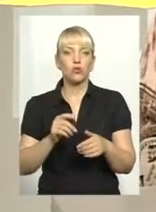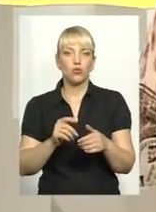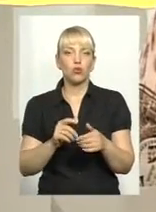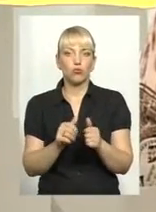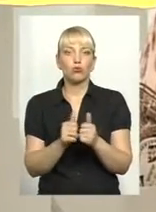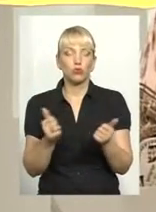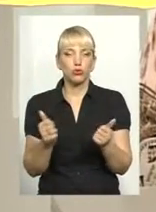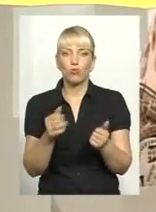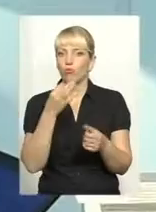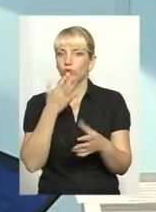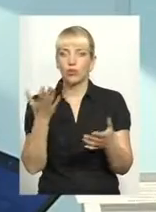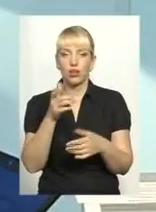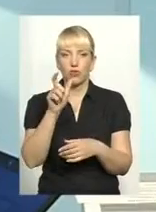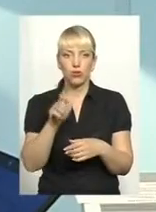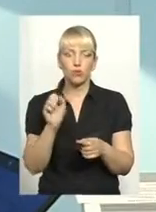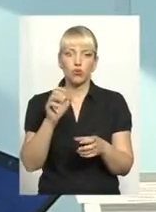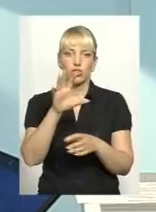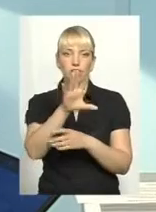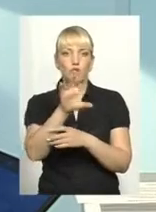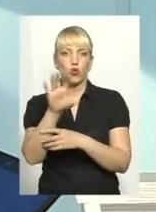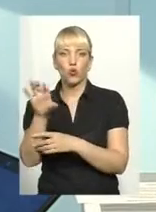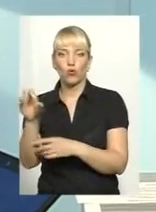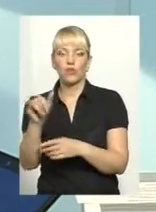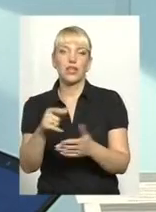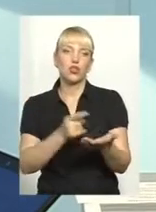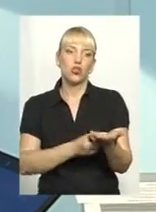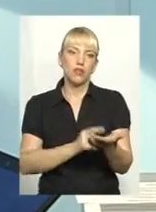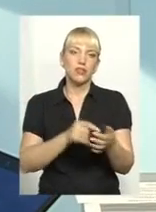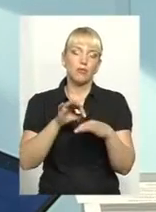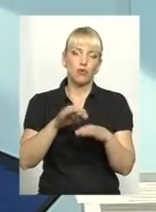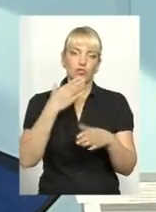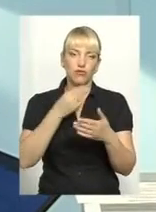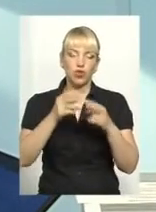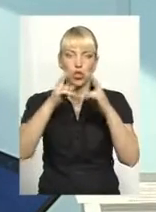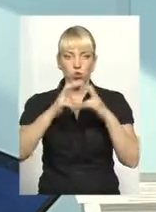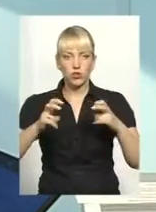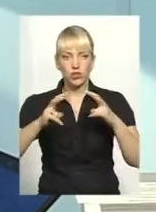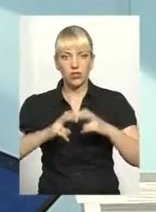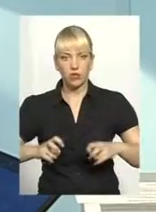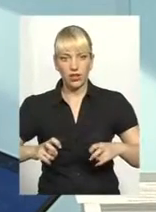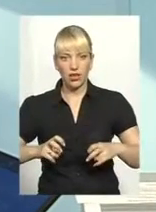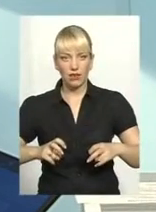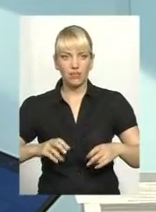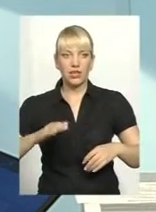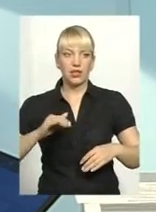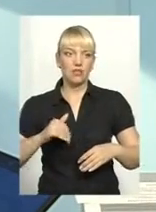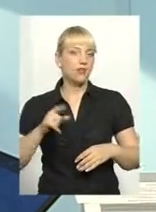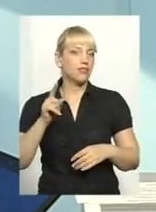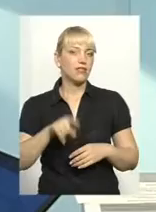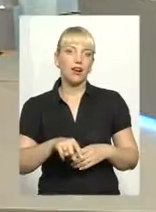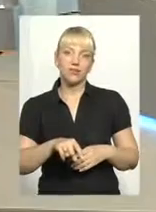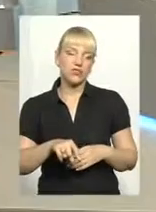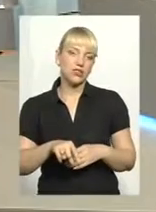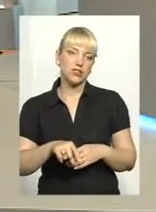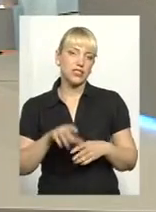будь-яка особа може сфотографувати і довести, провести своє розслідування, навіть непослідно